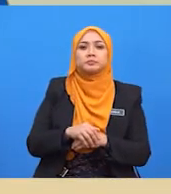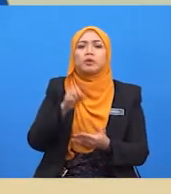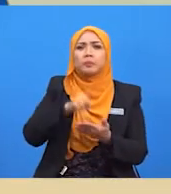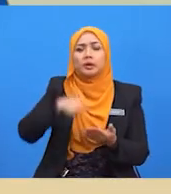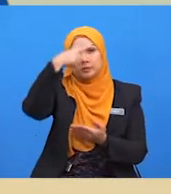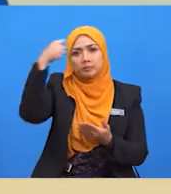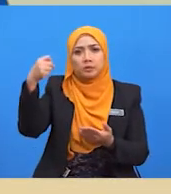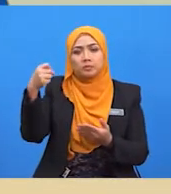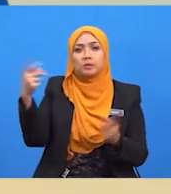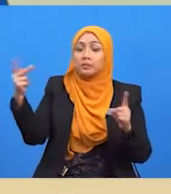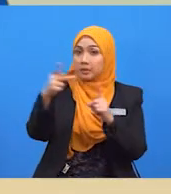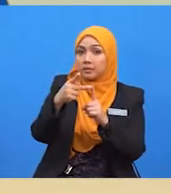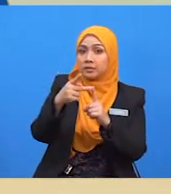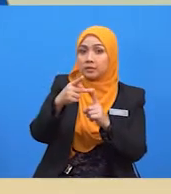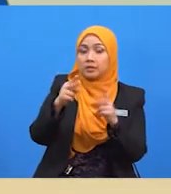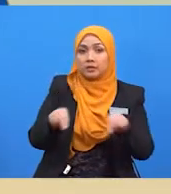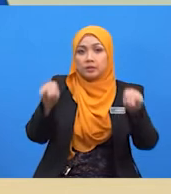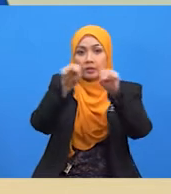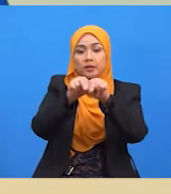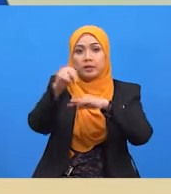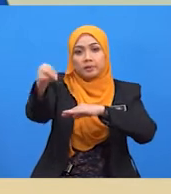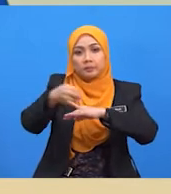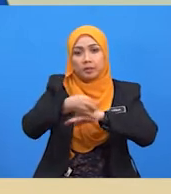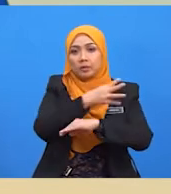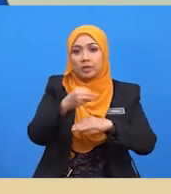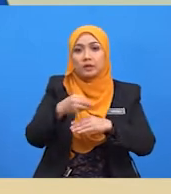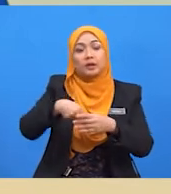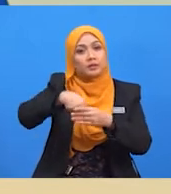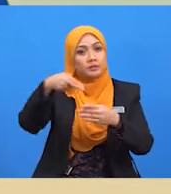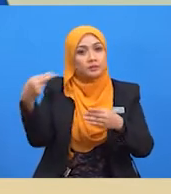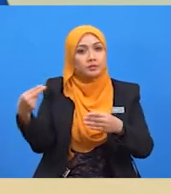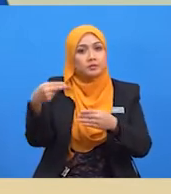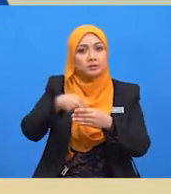terhadap nilai import dan hasil kerajaan?